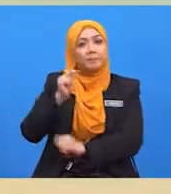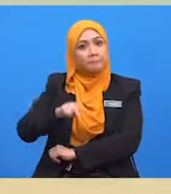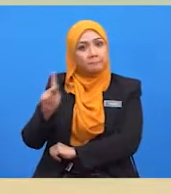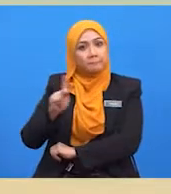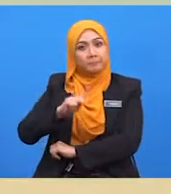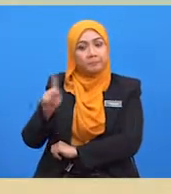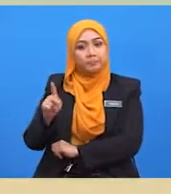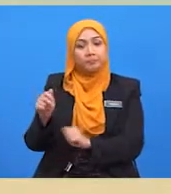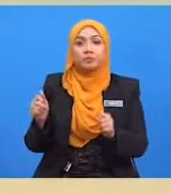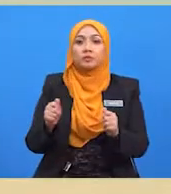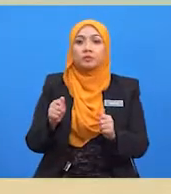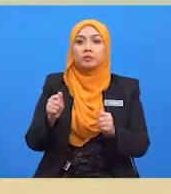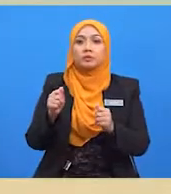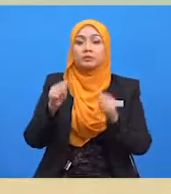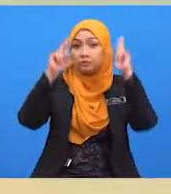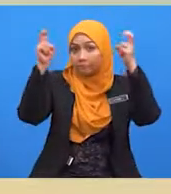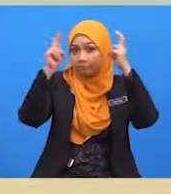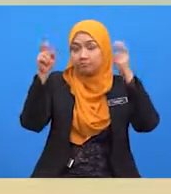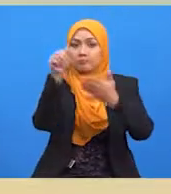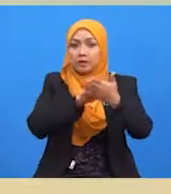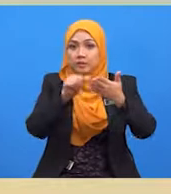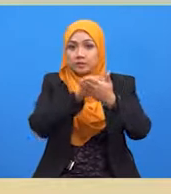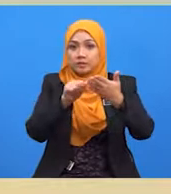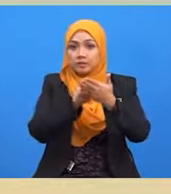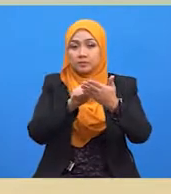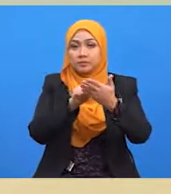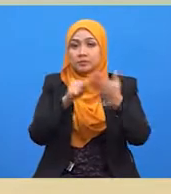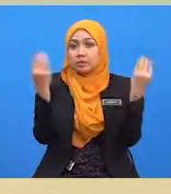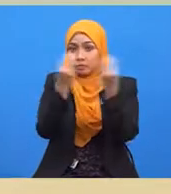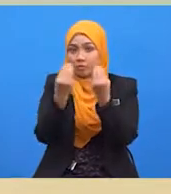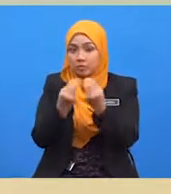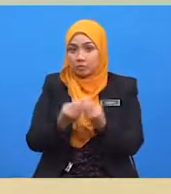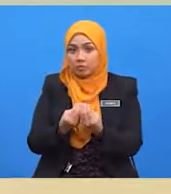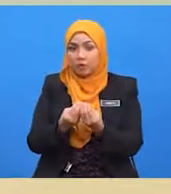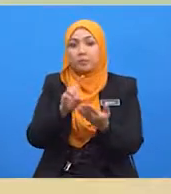analisis tarif di bawah topik perdagangan antarabangsa.